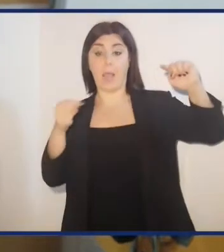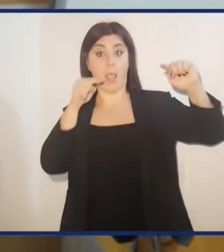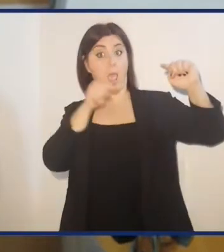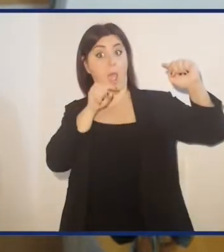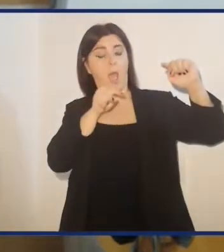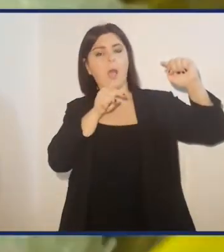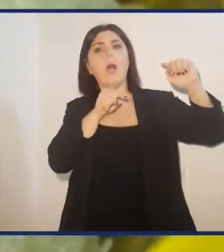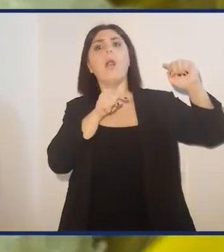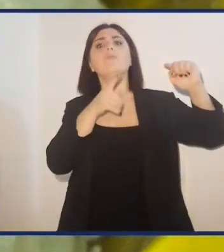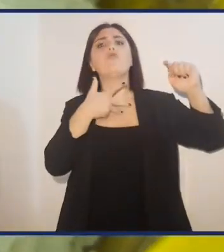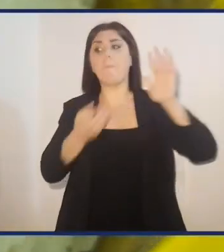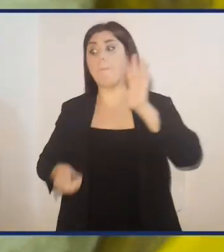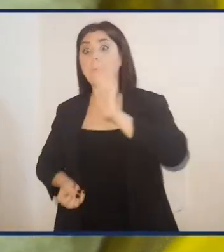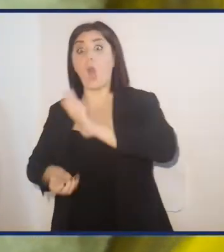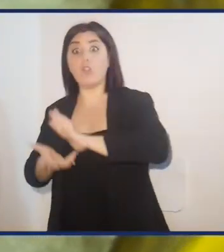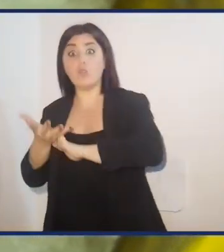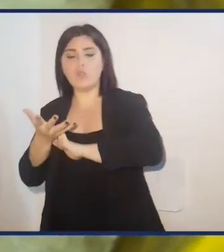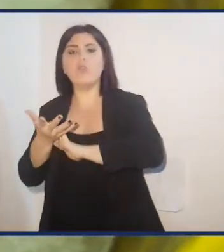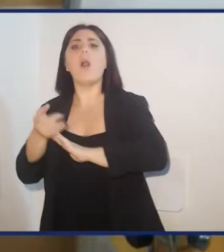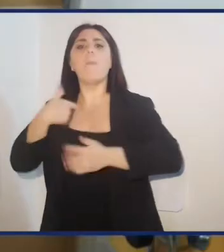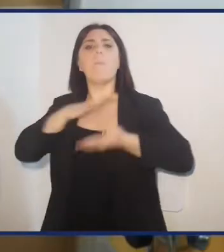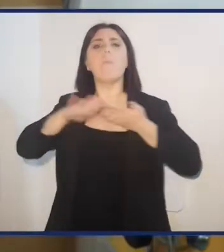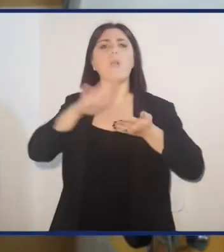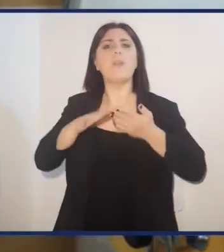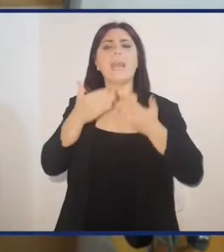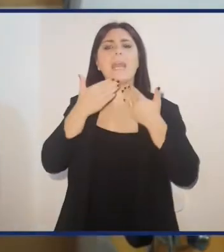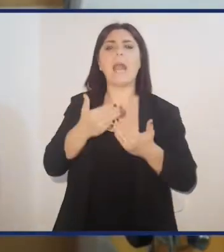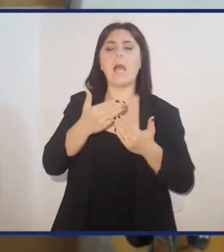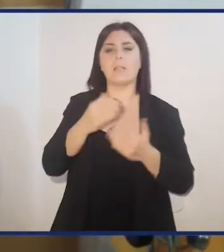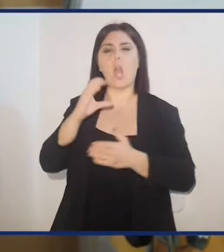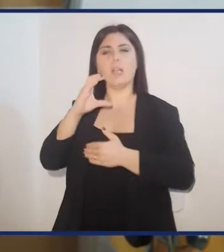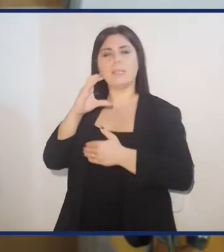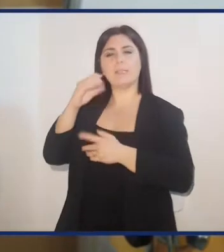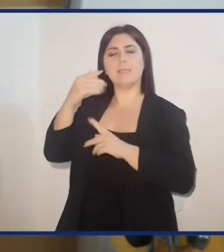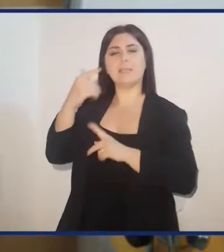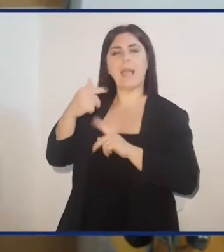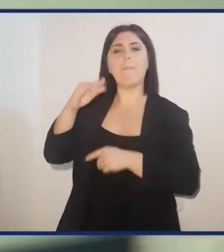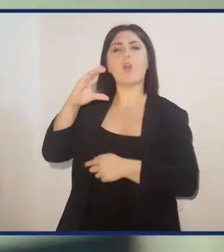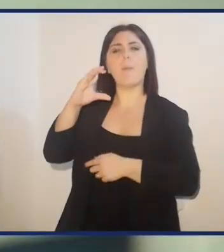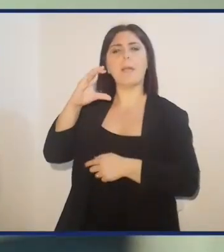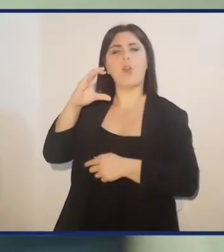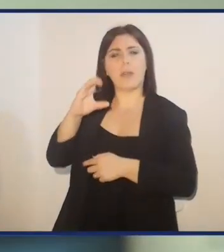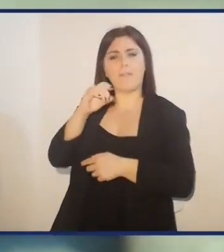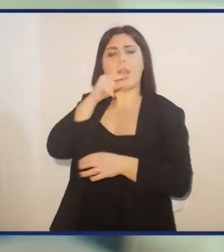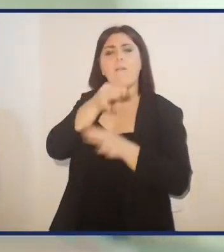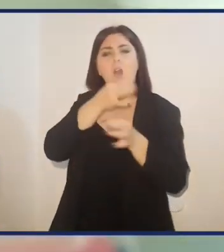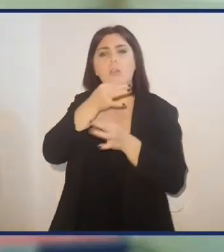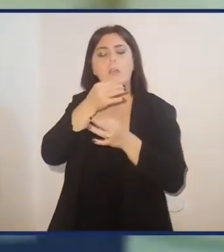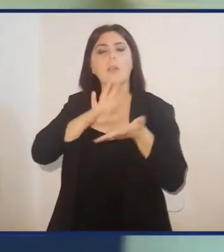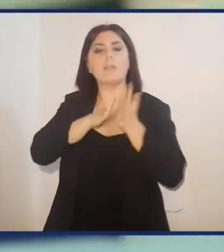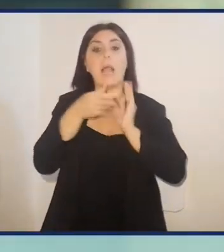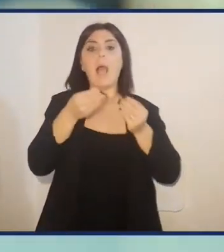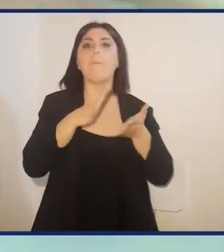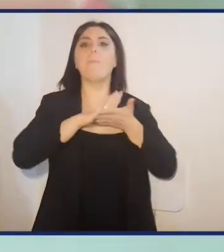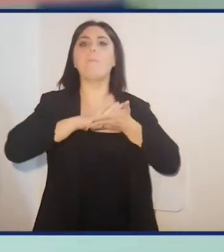Una volta che le abbiamo prodotte, le purifichiamo tramite cromatografia e le otteniamo in